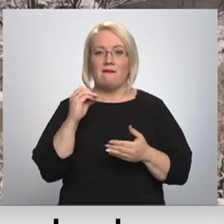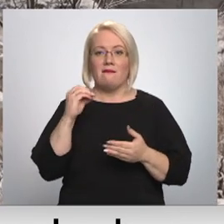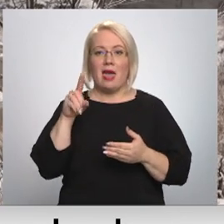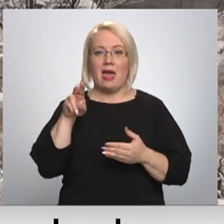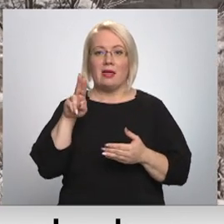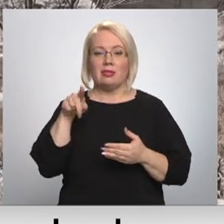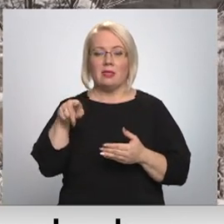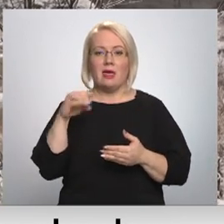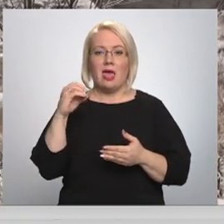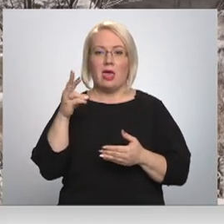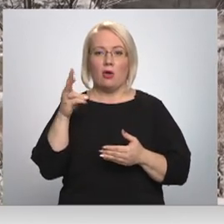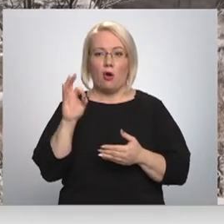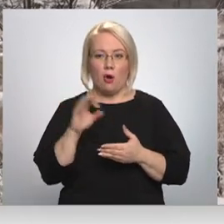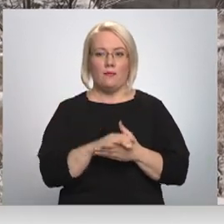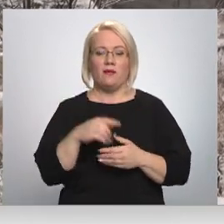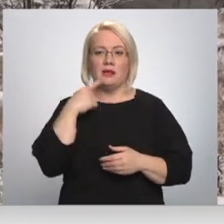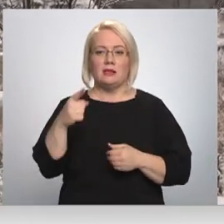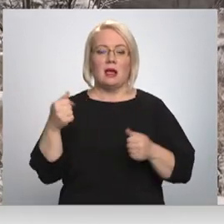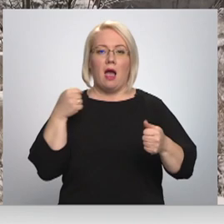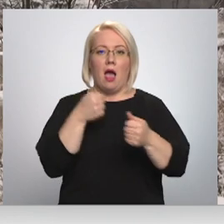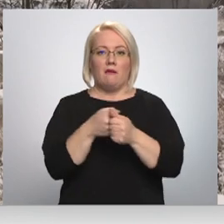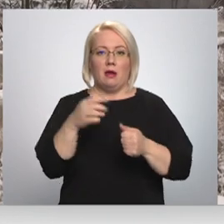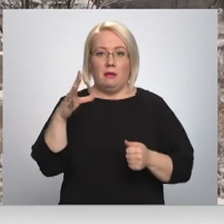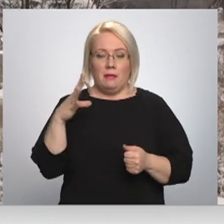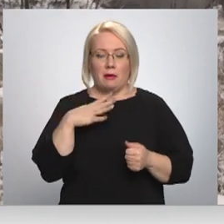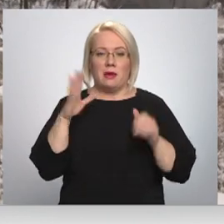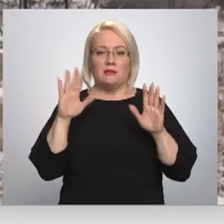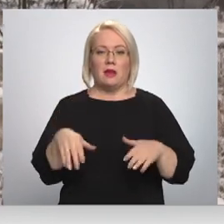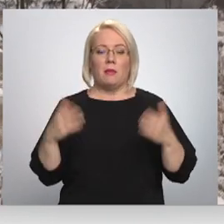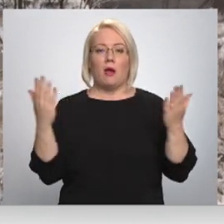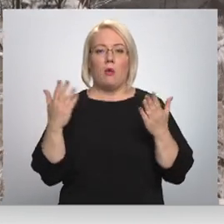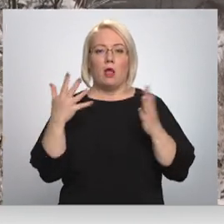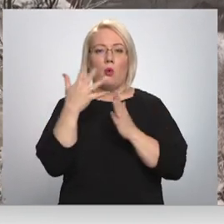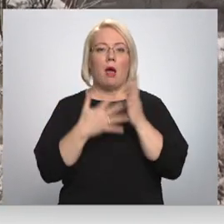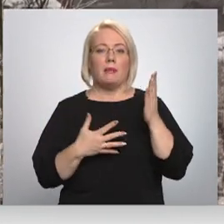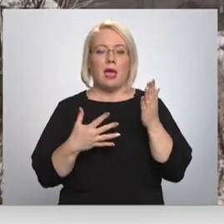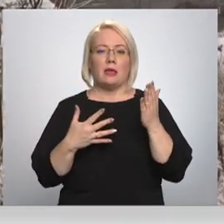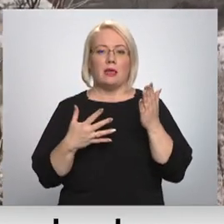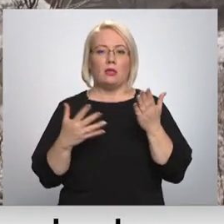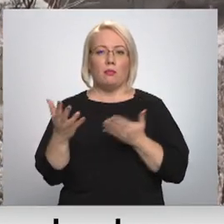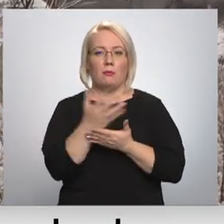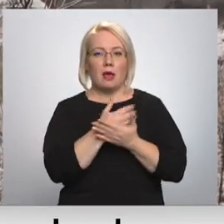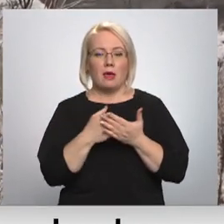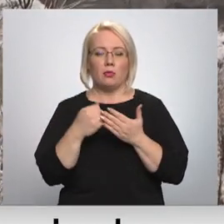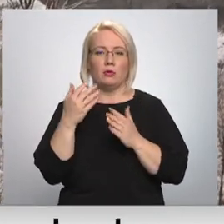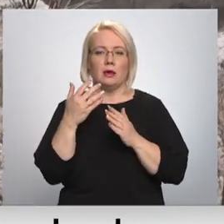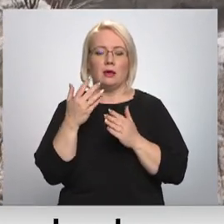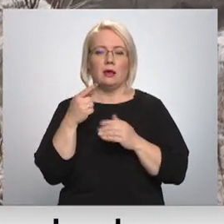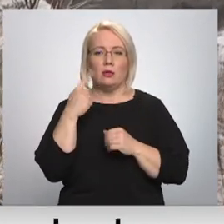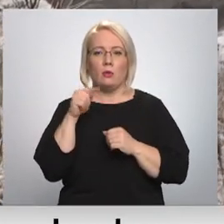gāvārē bija kaimiņu valstī un mēs varam paņemt kaut kādu aprekinu, kaut kādu saprekinu no